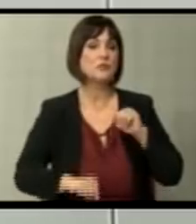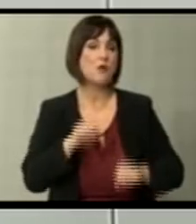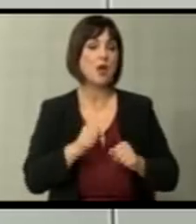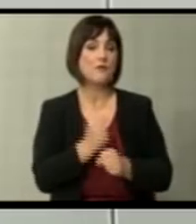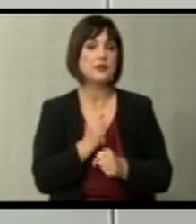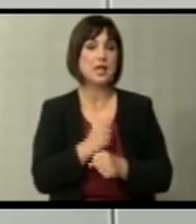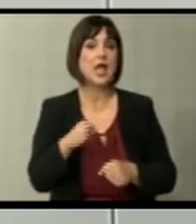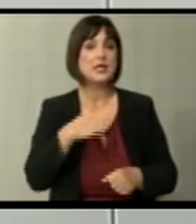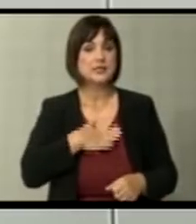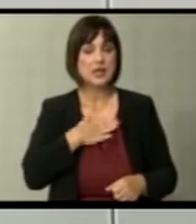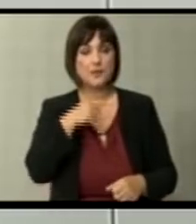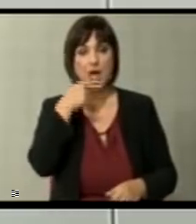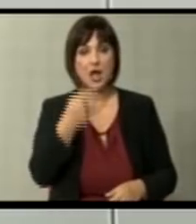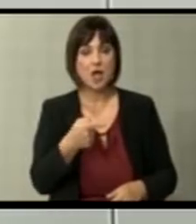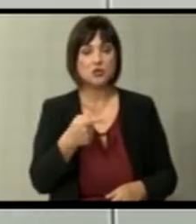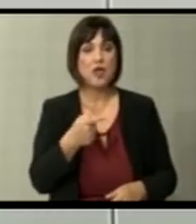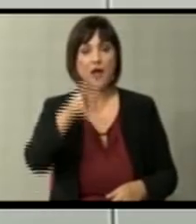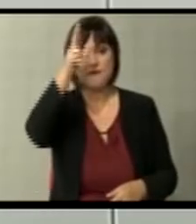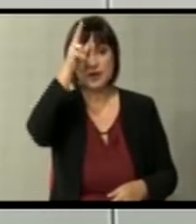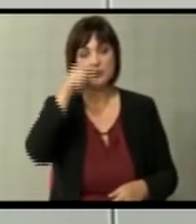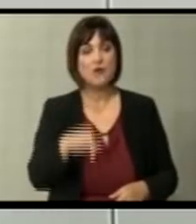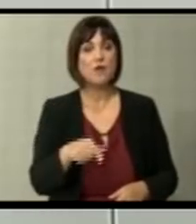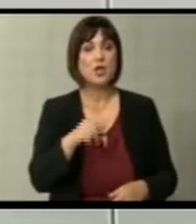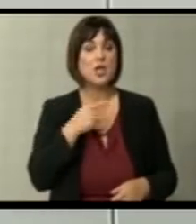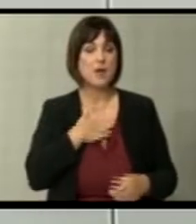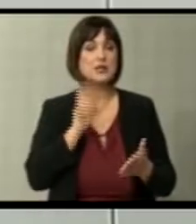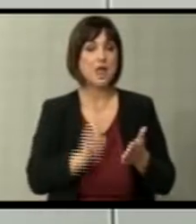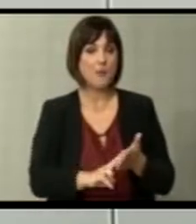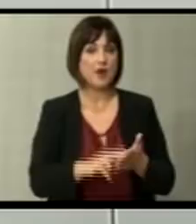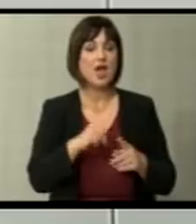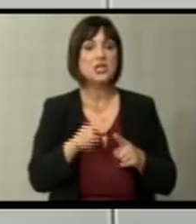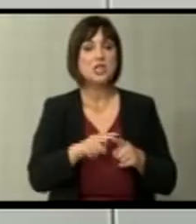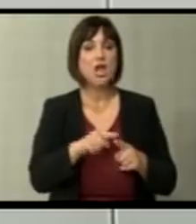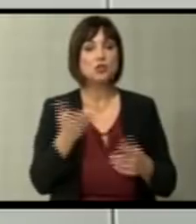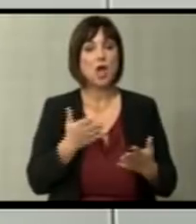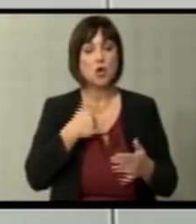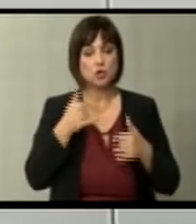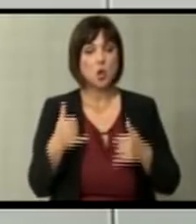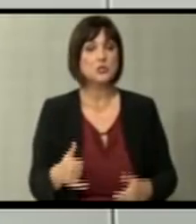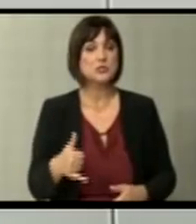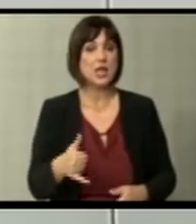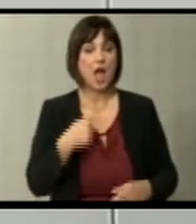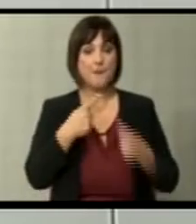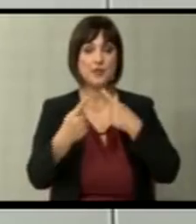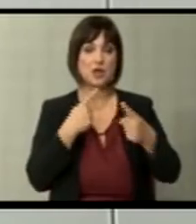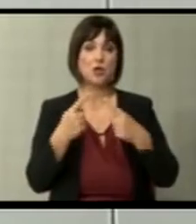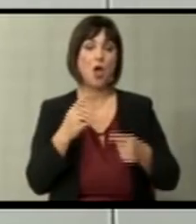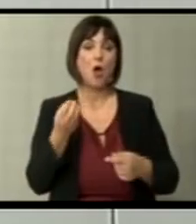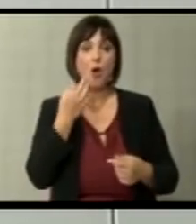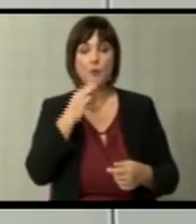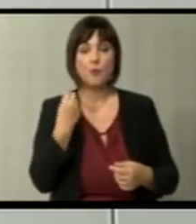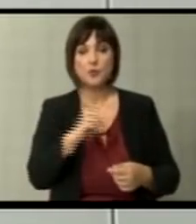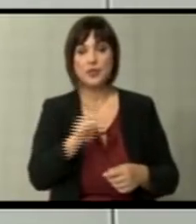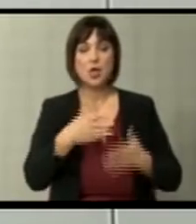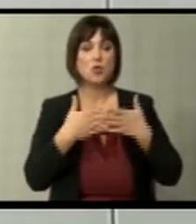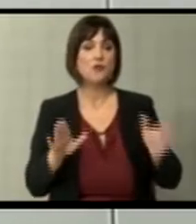процесување, затоа сакам да поентирам. Значи, французите воедно имаат право. Значи, начинот како што сега преговарат, поарно да не ги отварат